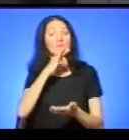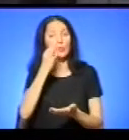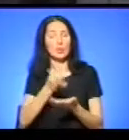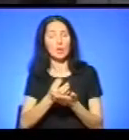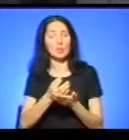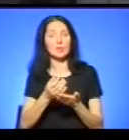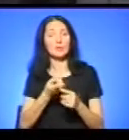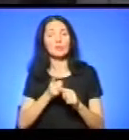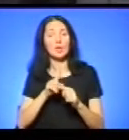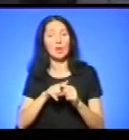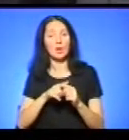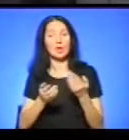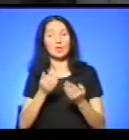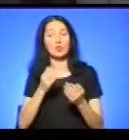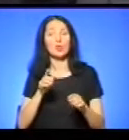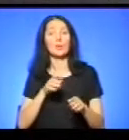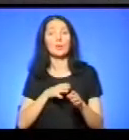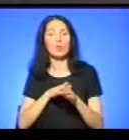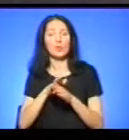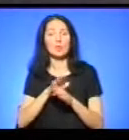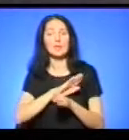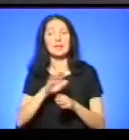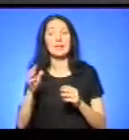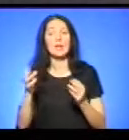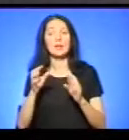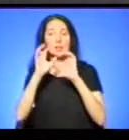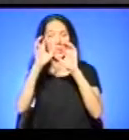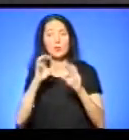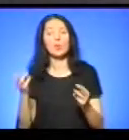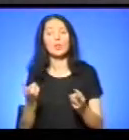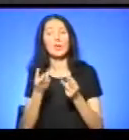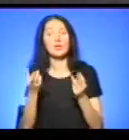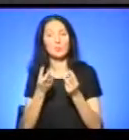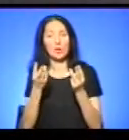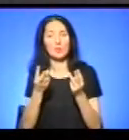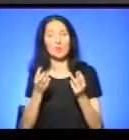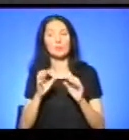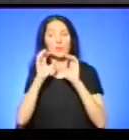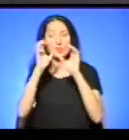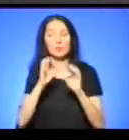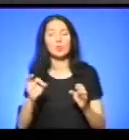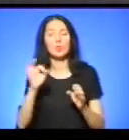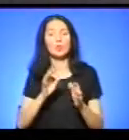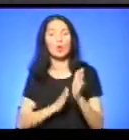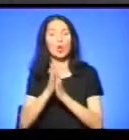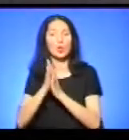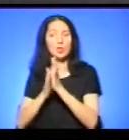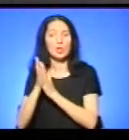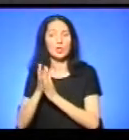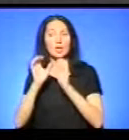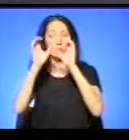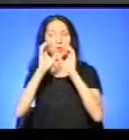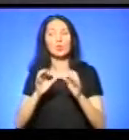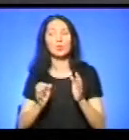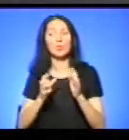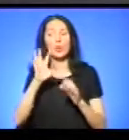Якщо здійснюється незаконне випалювання, взагалі, законом про рослини світ, статтею 27, і законом про тварині